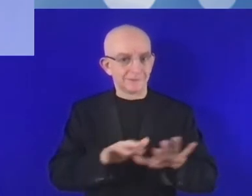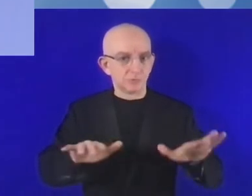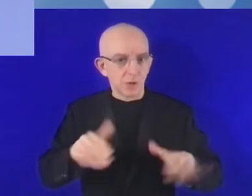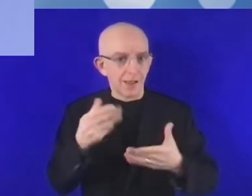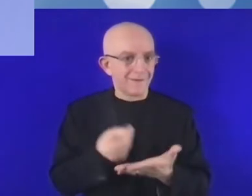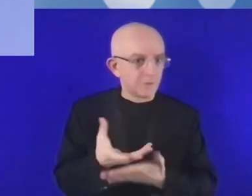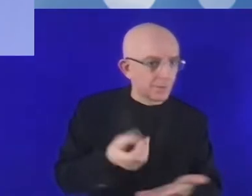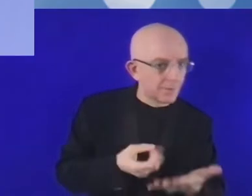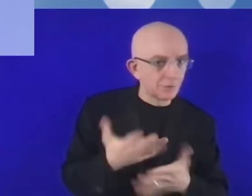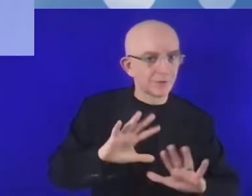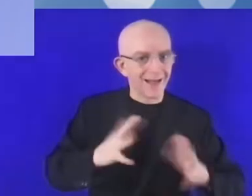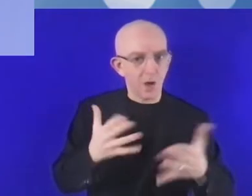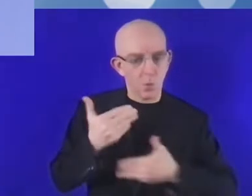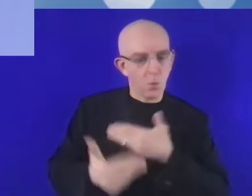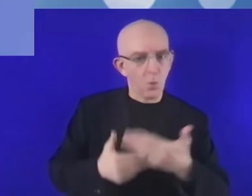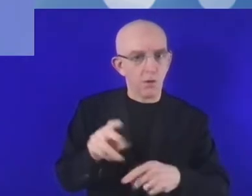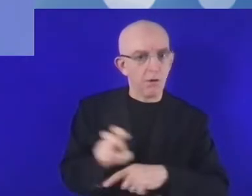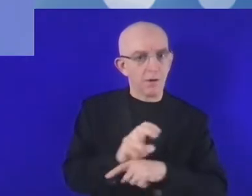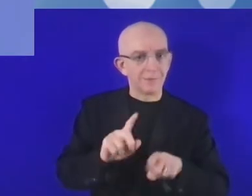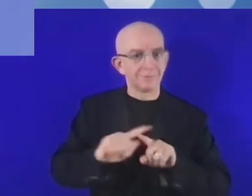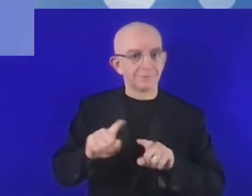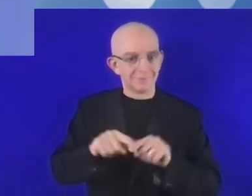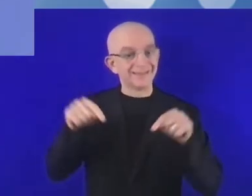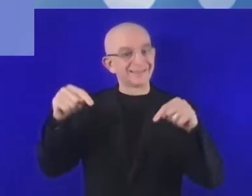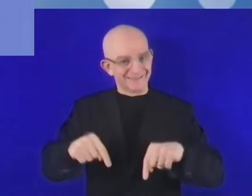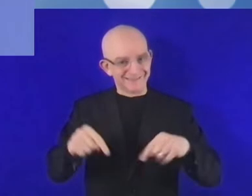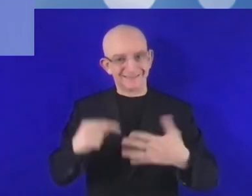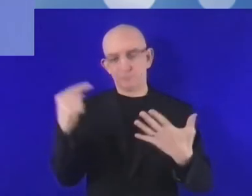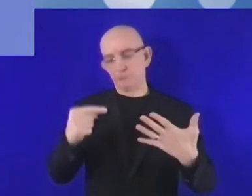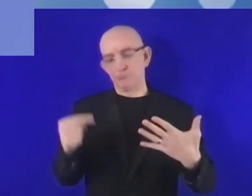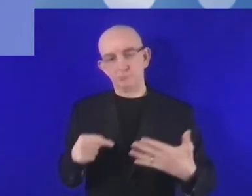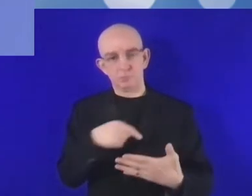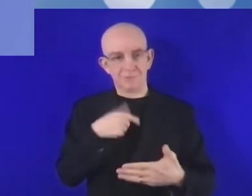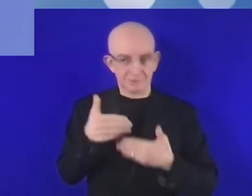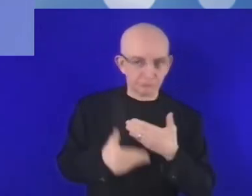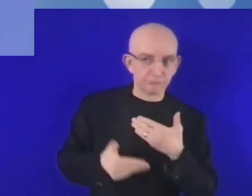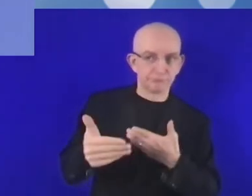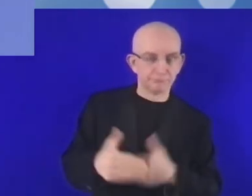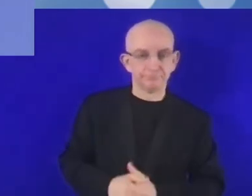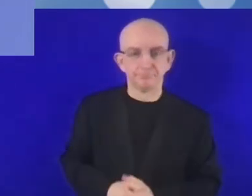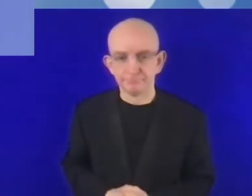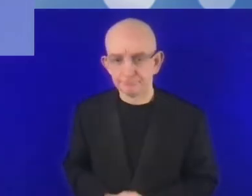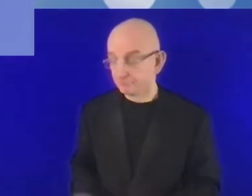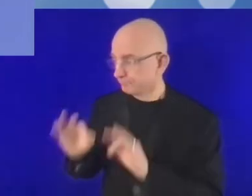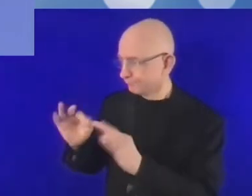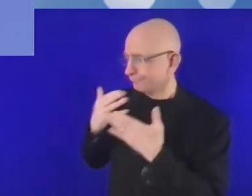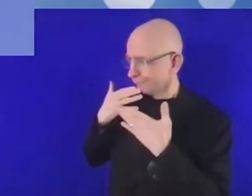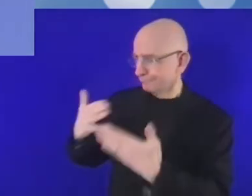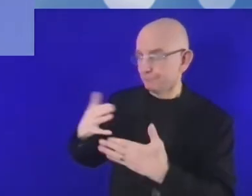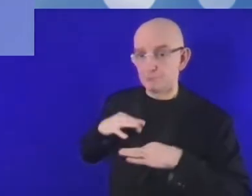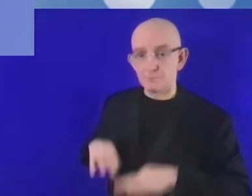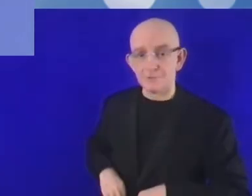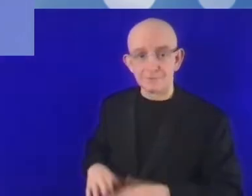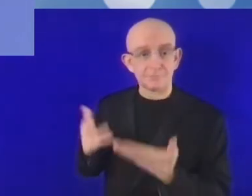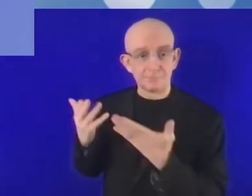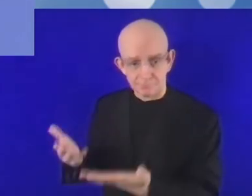nadchodzących miesiącach. Bardzo dziękujemy pani minister, bardzo dziękujemy za tę perspektywę